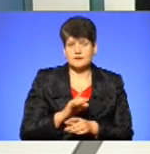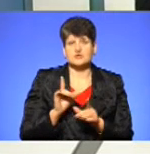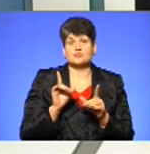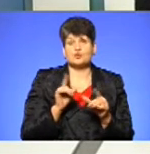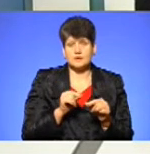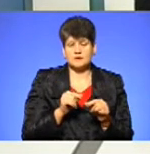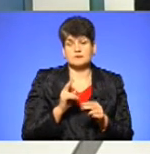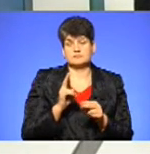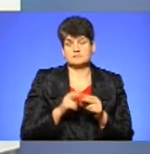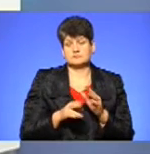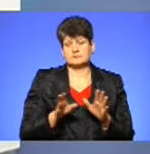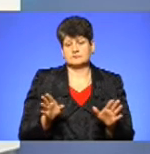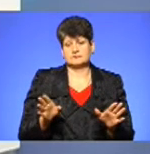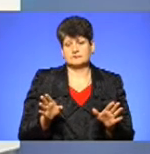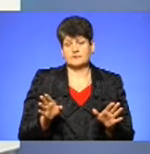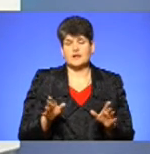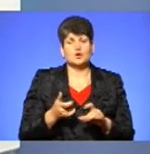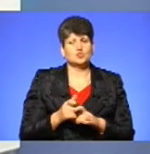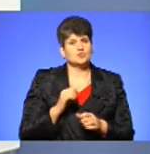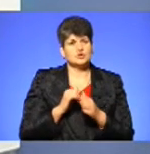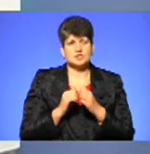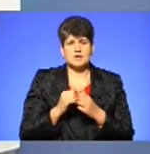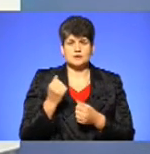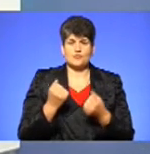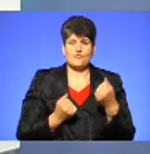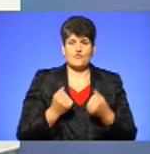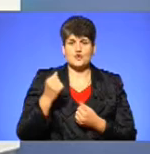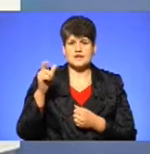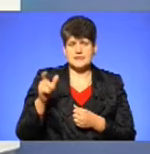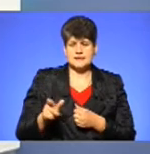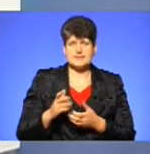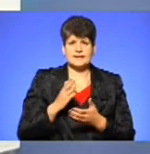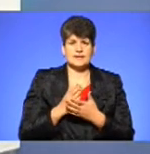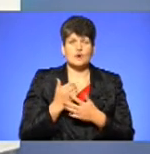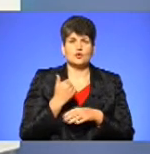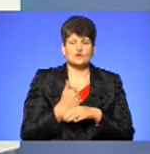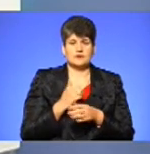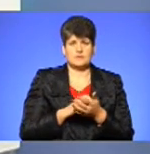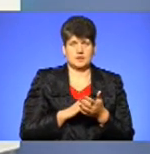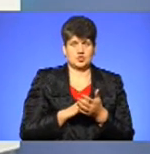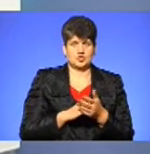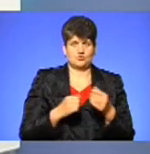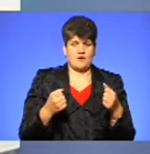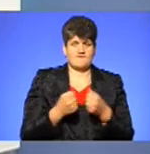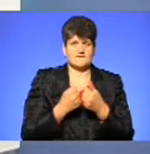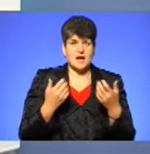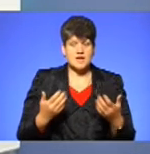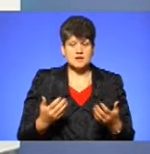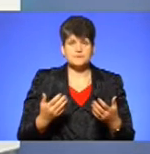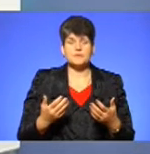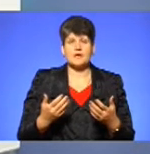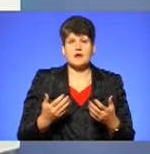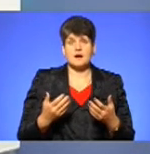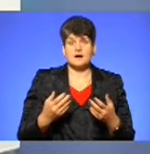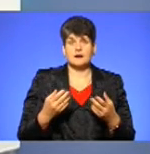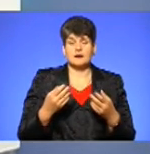Ми говорили, що дуже часто водії, саме є основні причини через водіїв, аварії. Але варто